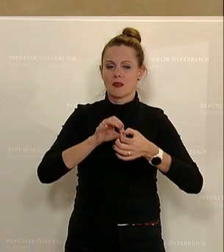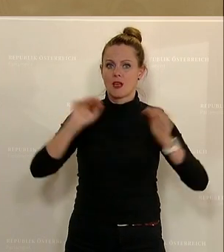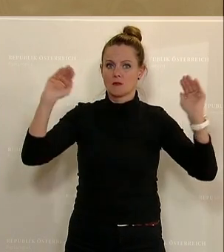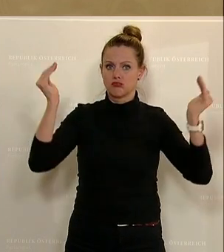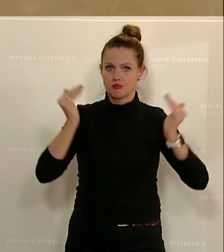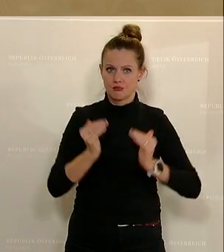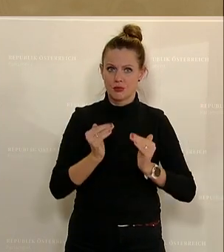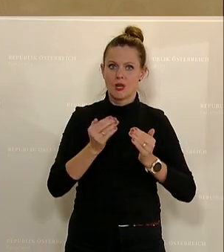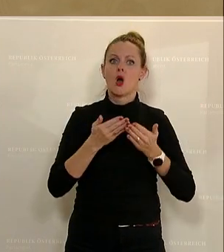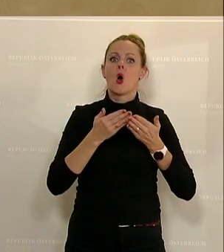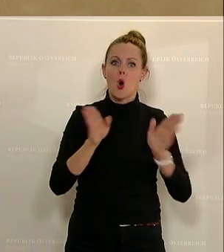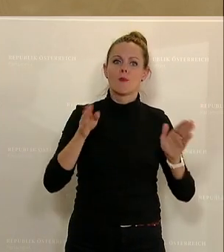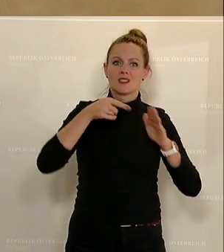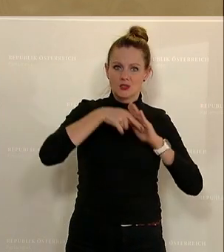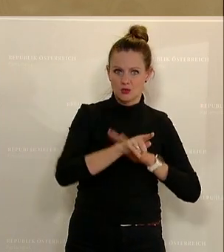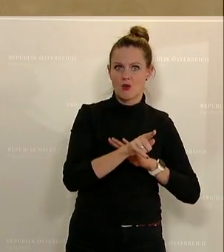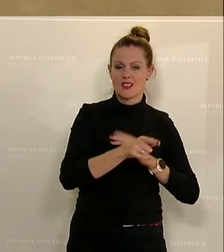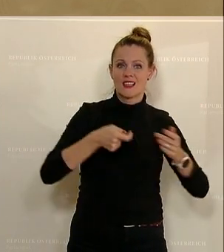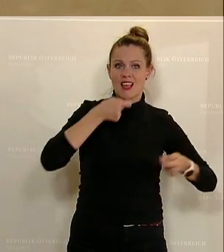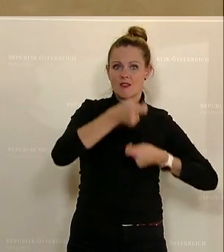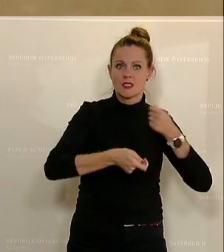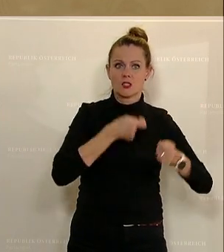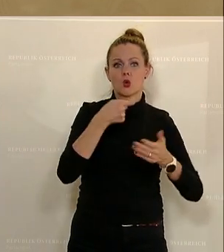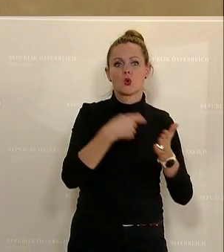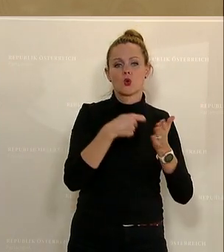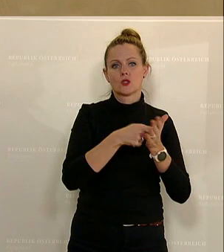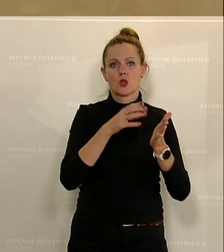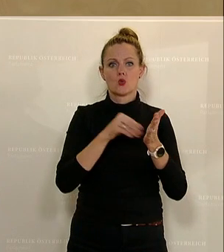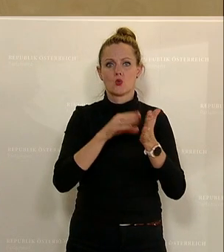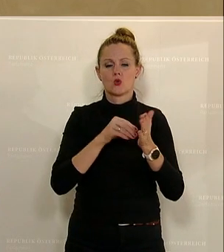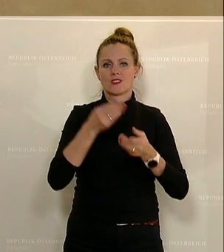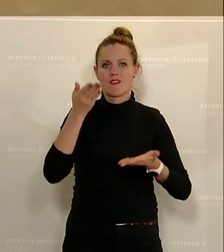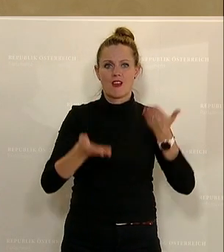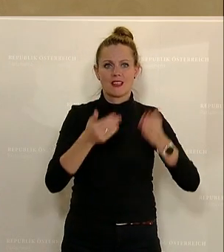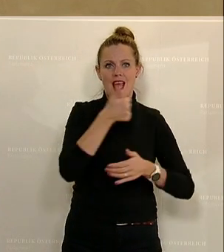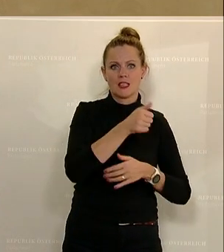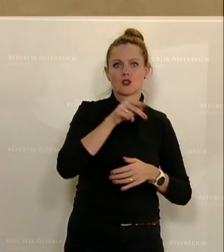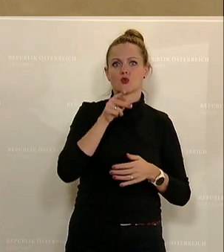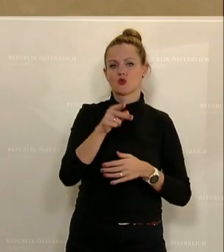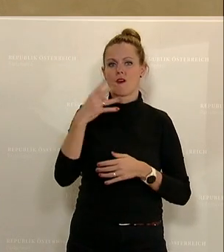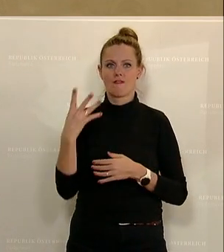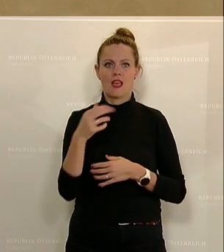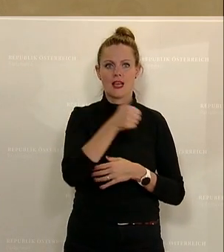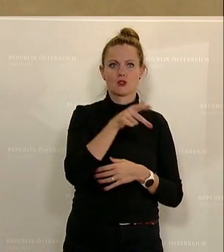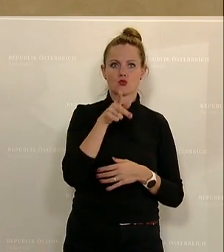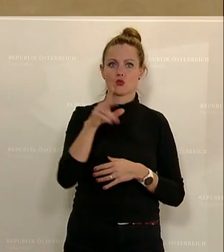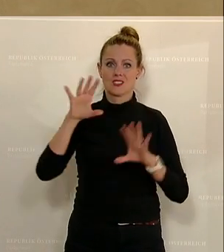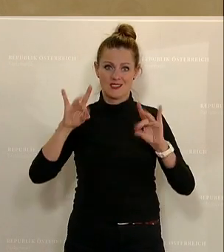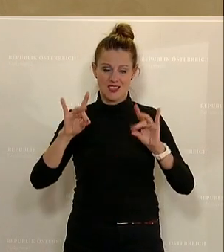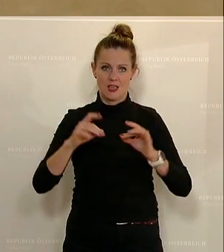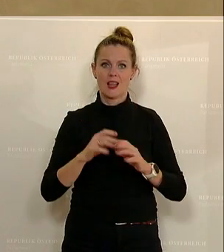in Open Source haben auch ein Kosten-Nutzen-Verhältnis zwischen 1 zu 4 und 1 zu 10. Senkt die